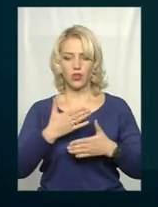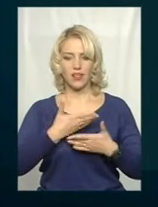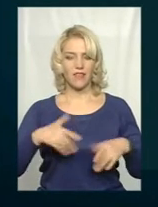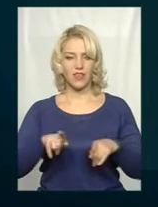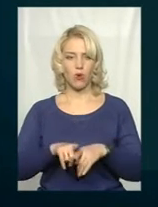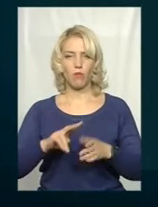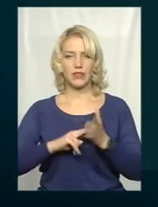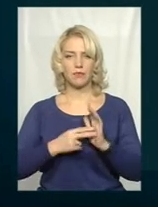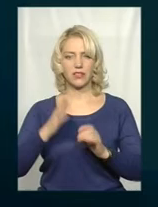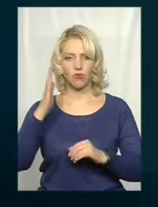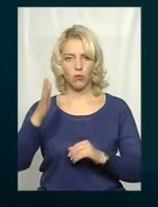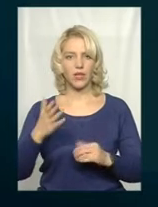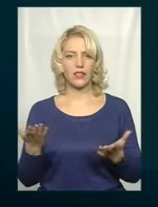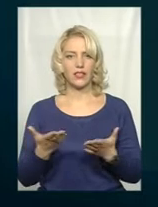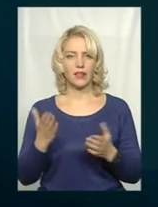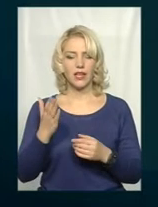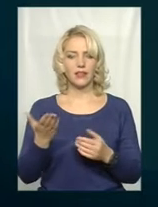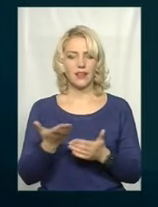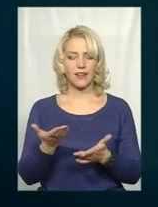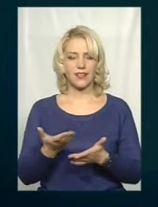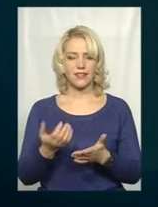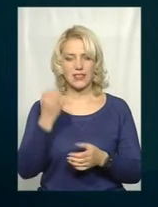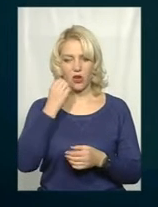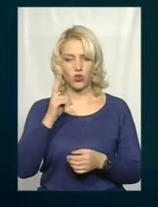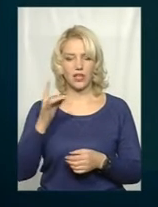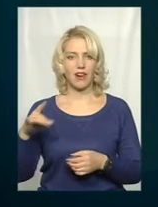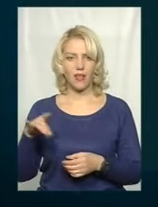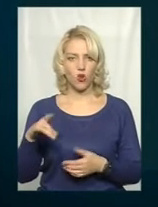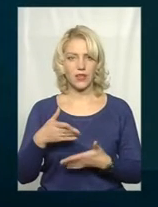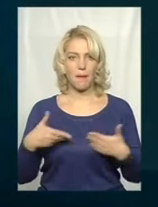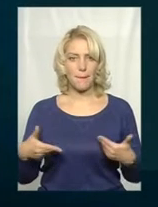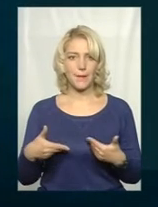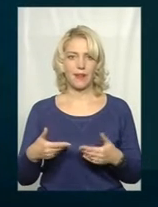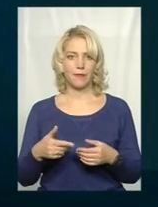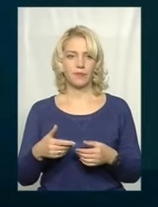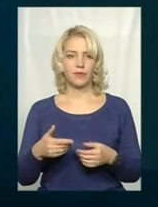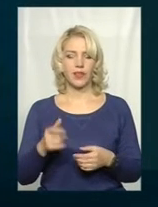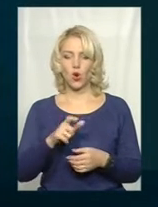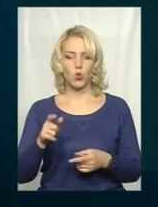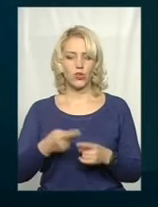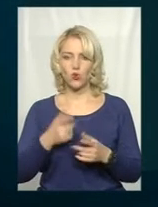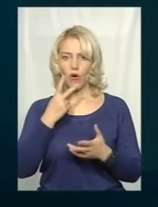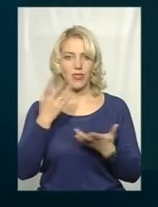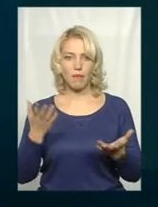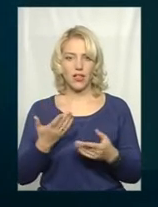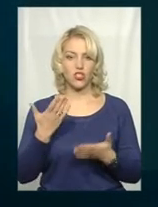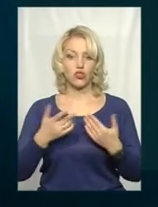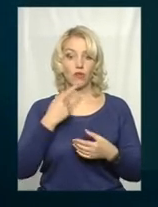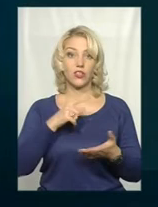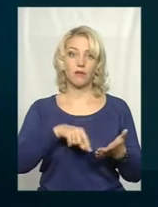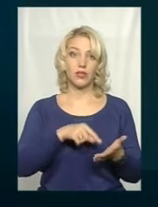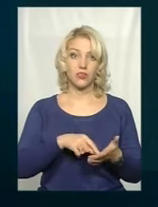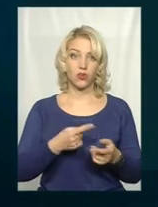перспективному плані, який у Старокостянтинівському районі. Ми люди цього не бачимо. Якщо говорити про місто,